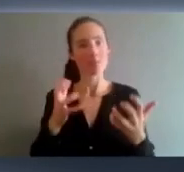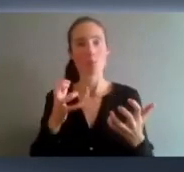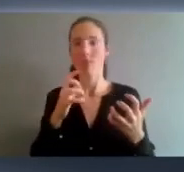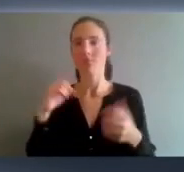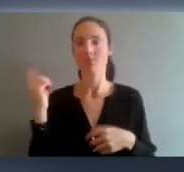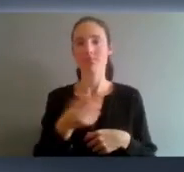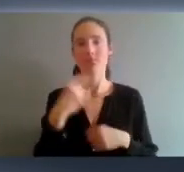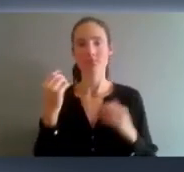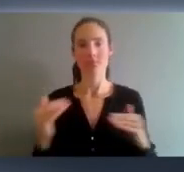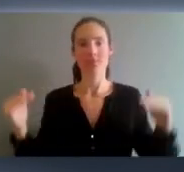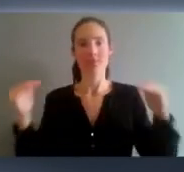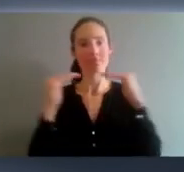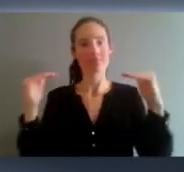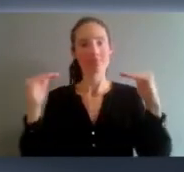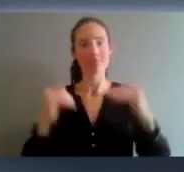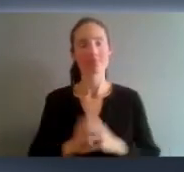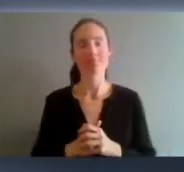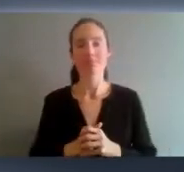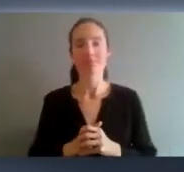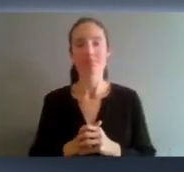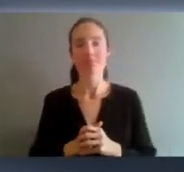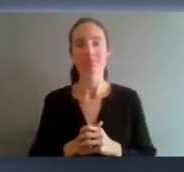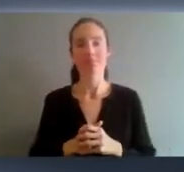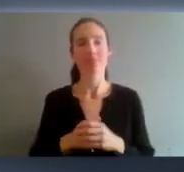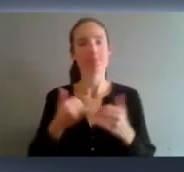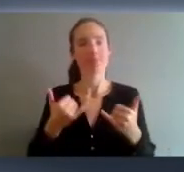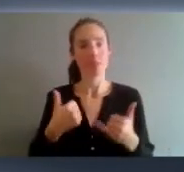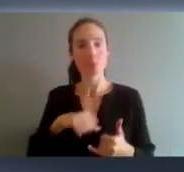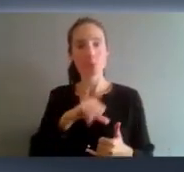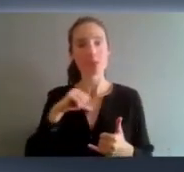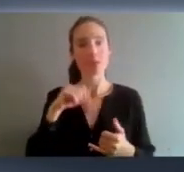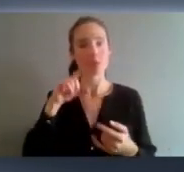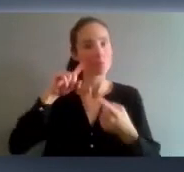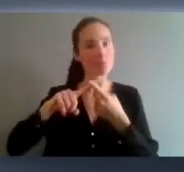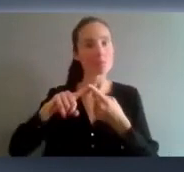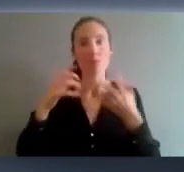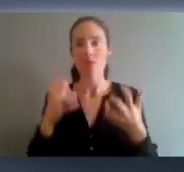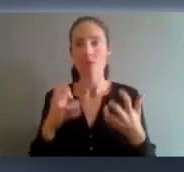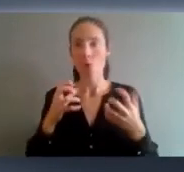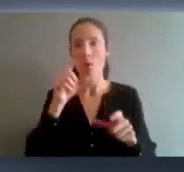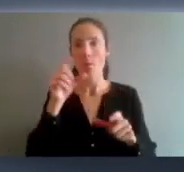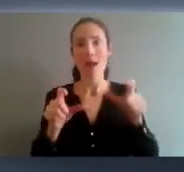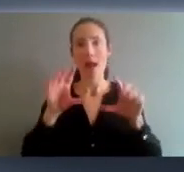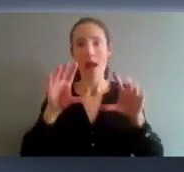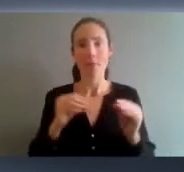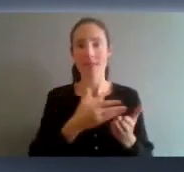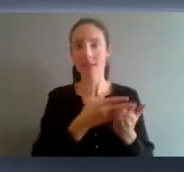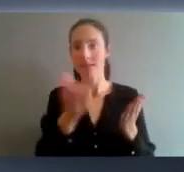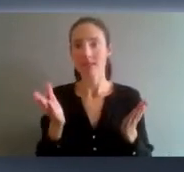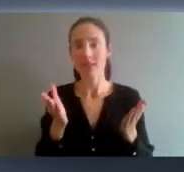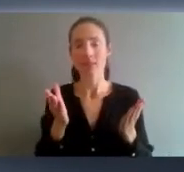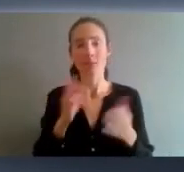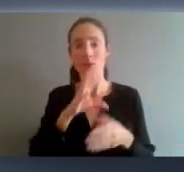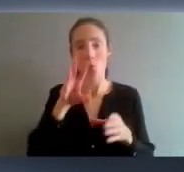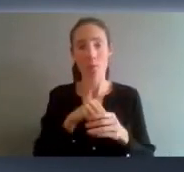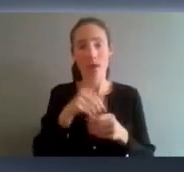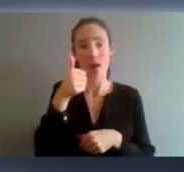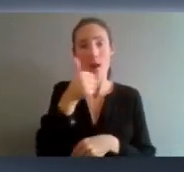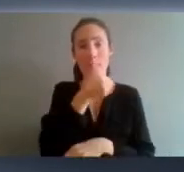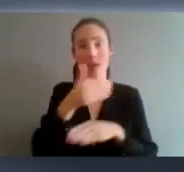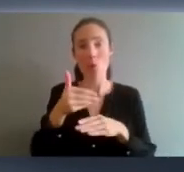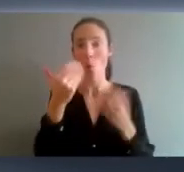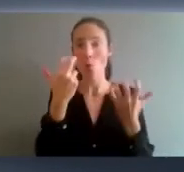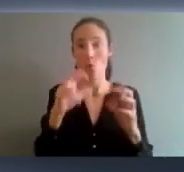C'est une Suisse dans laquelle tous les habitants, y compris les quelques 1,8 millions de personnes en